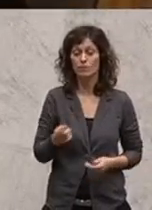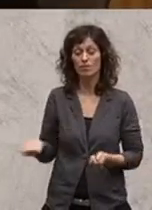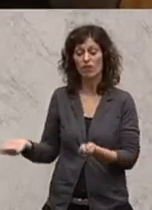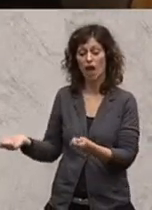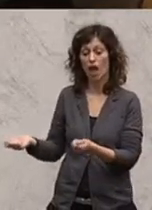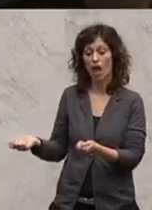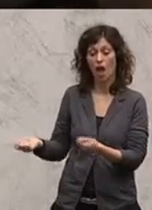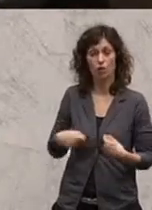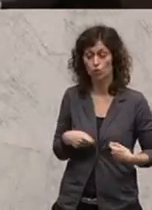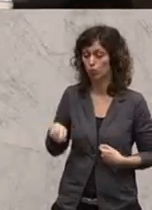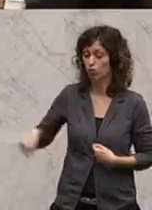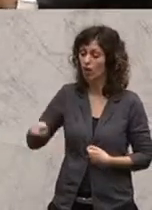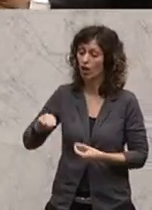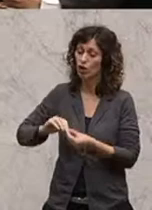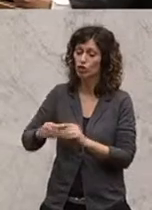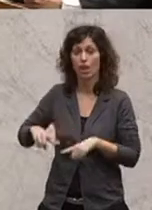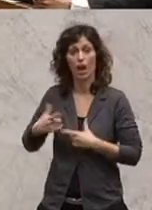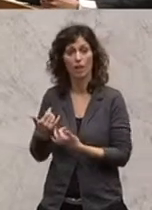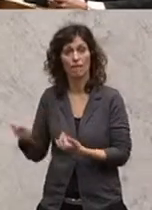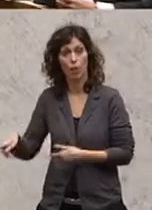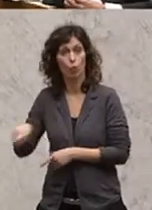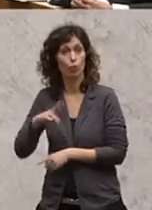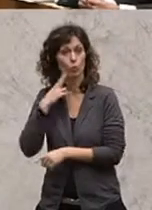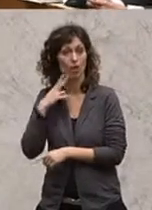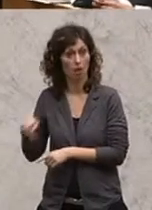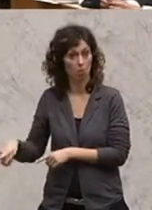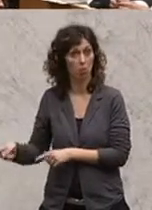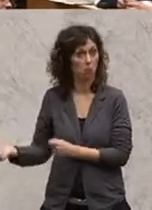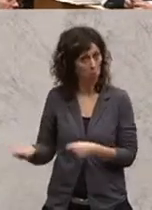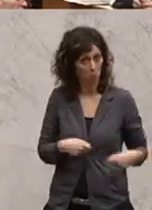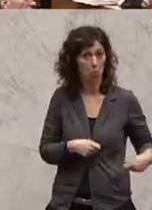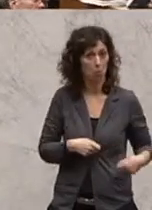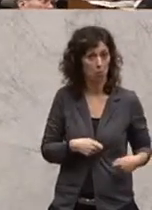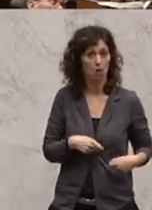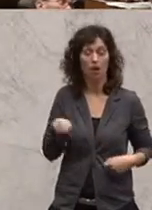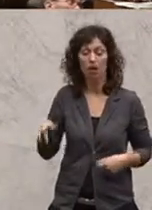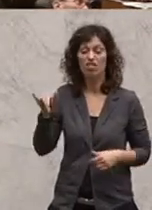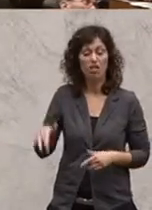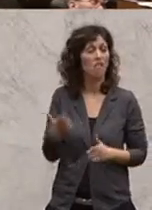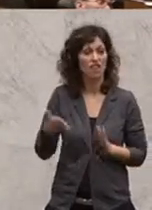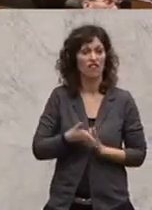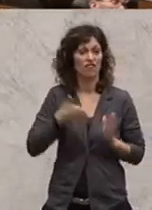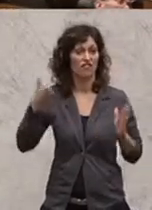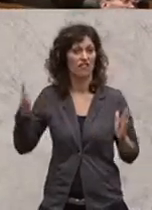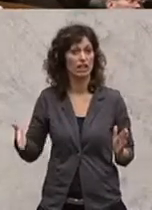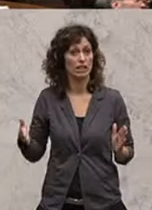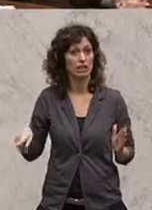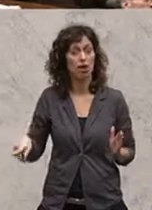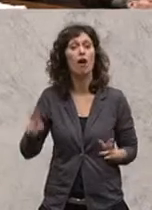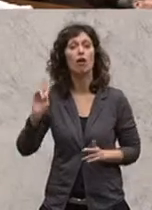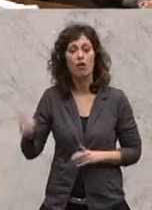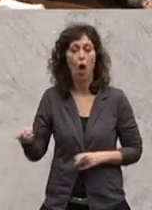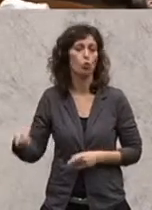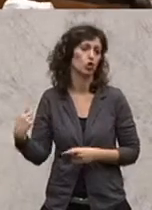Existenzgrundlage von manchen Unternehmerinnen und Unternehmen wurde eine Frist eingeräumt, dass sie sich ein neues